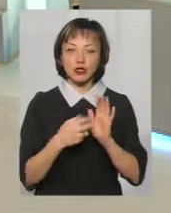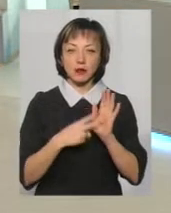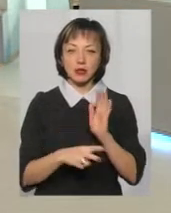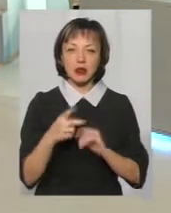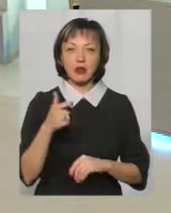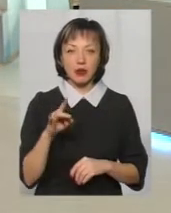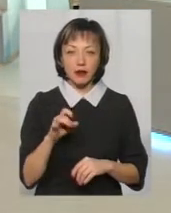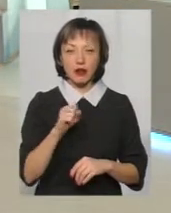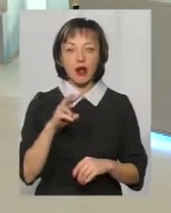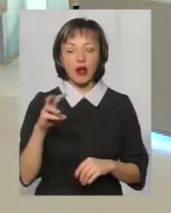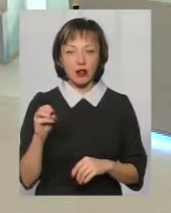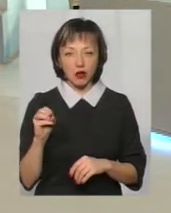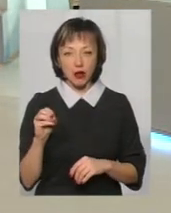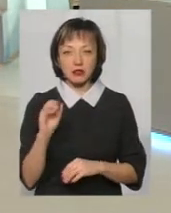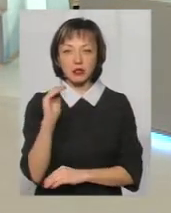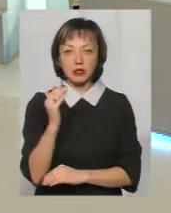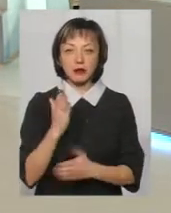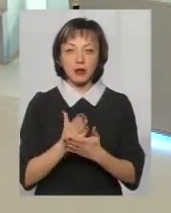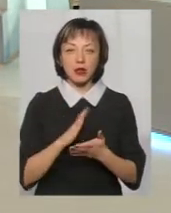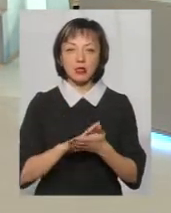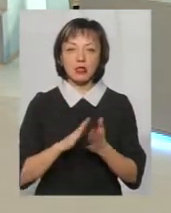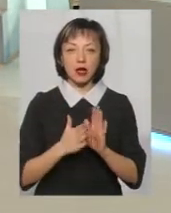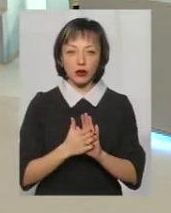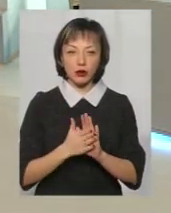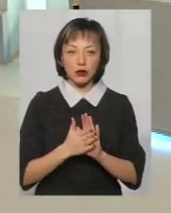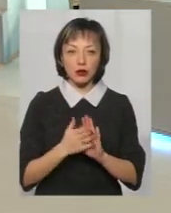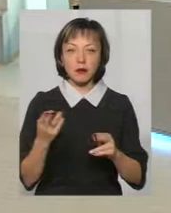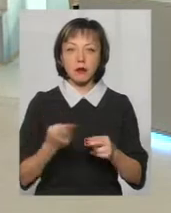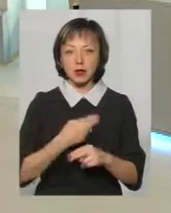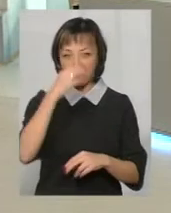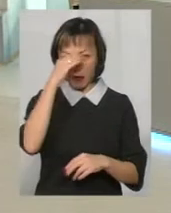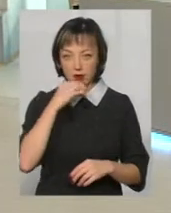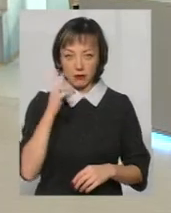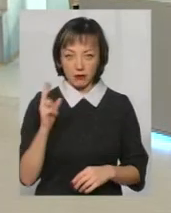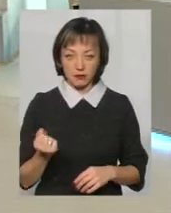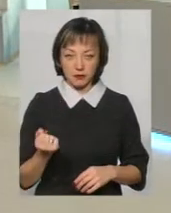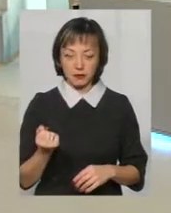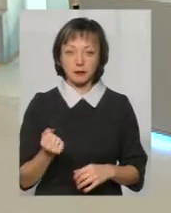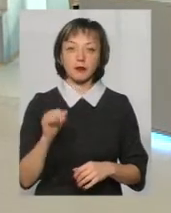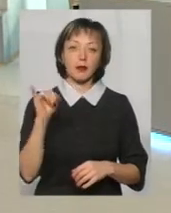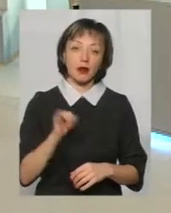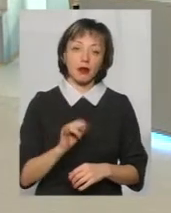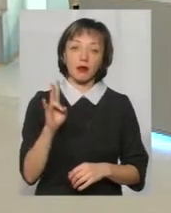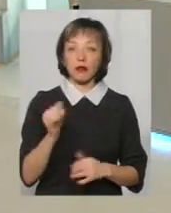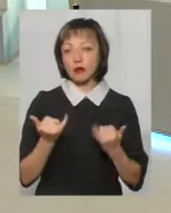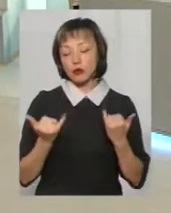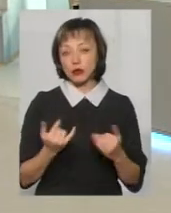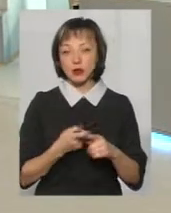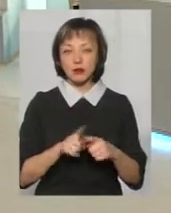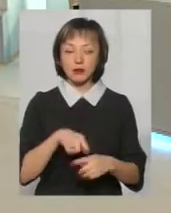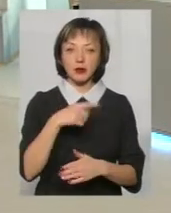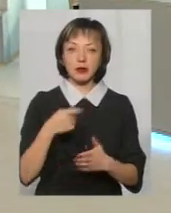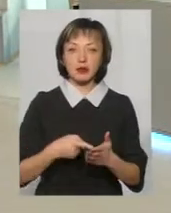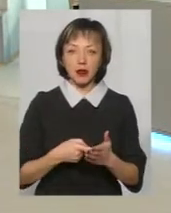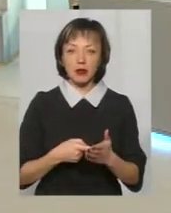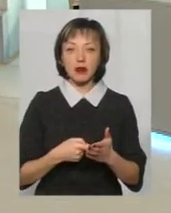дитина мала статус безбаченка. І на сьогодні оці питання, які піднімаються